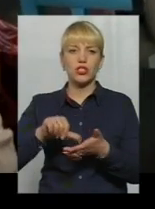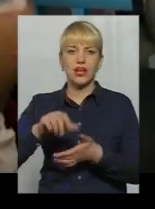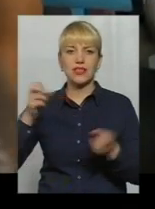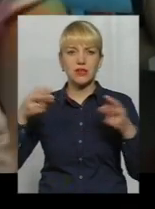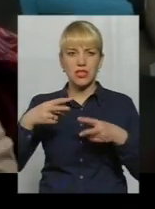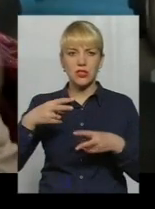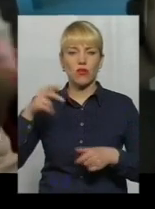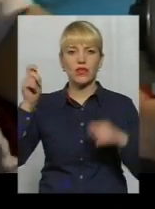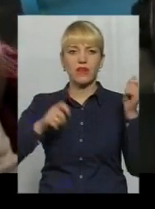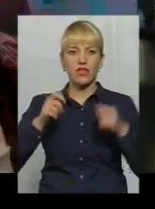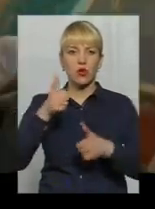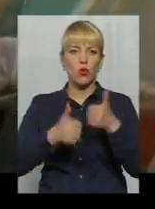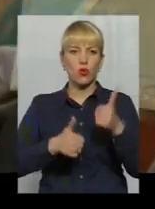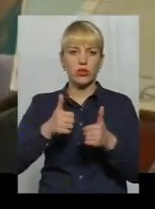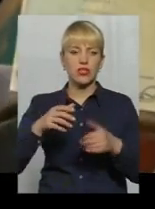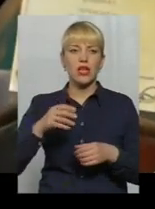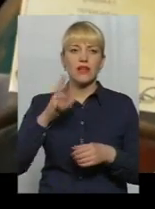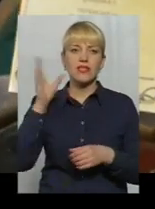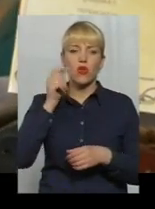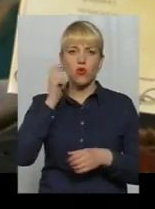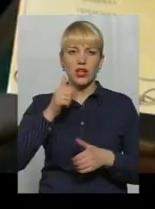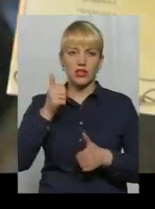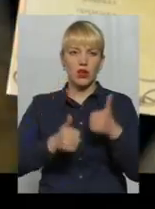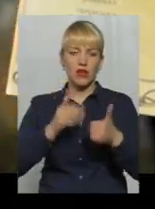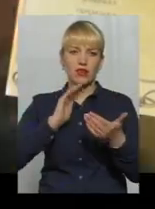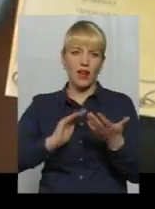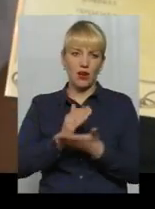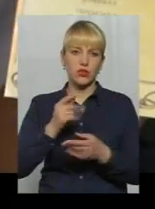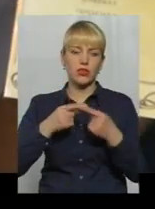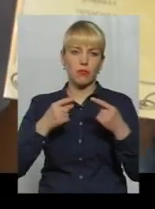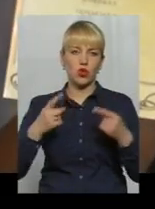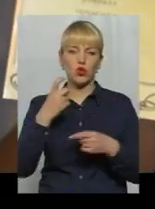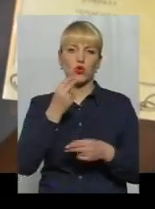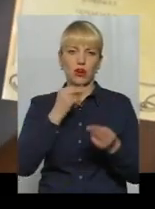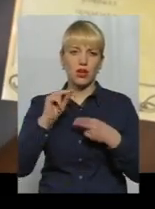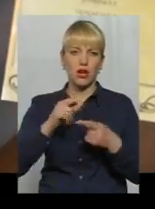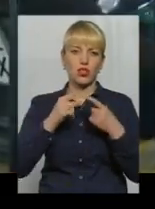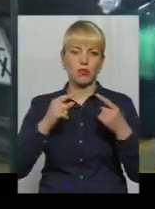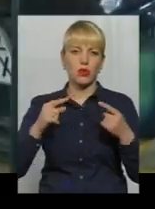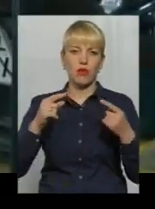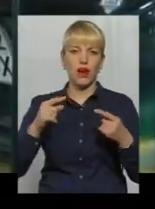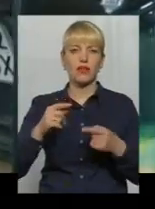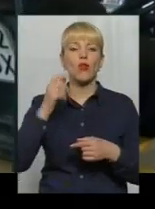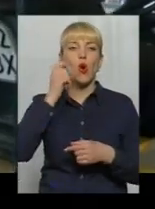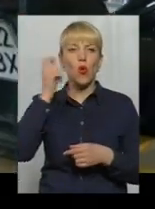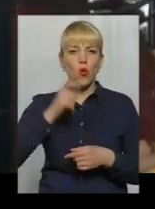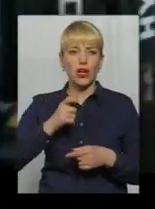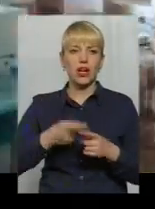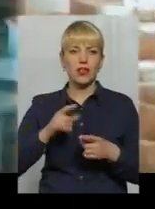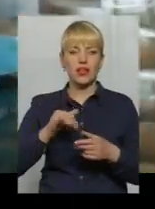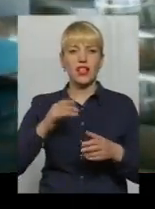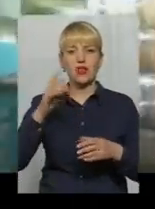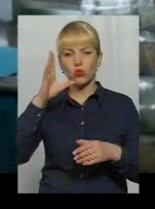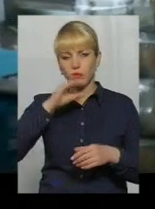конкурсів. Зокрема, всеукраїнського конкурсу якості продукції. 100 кращих товарів України. Фабрика успішно конкурує з